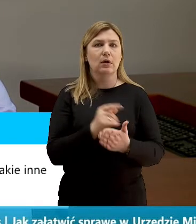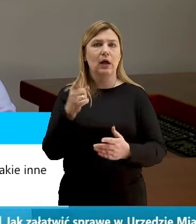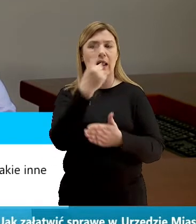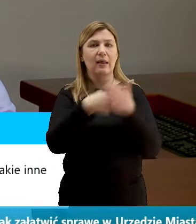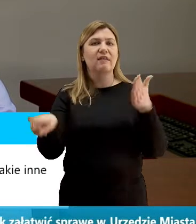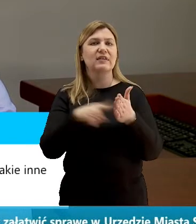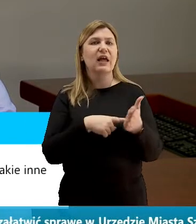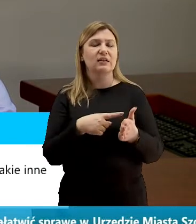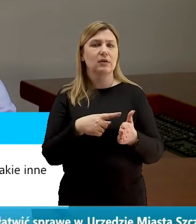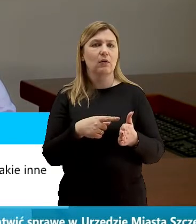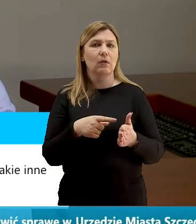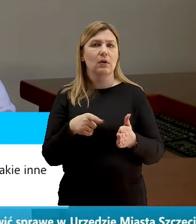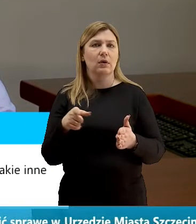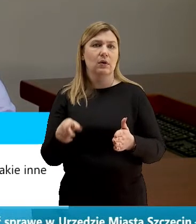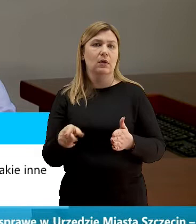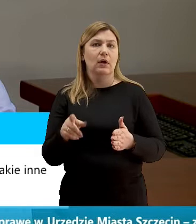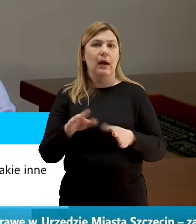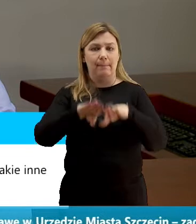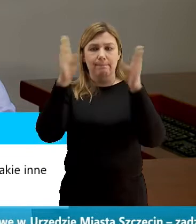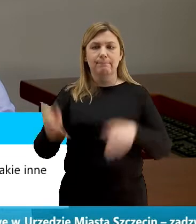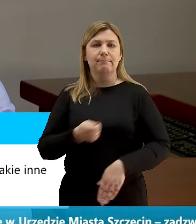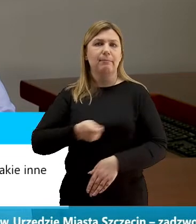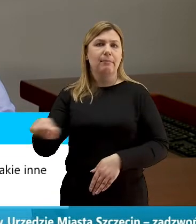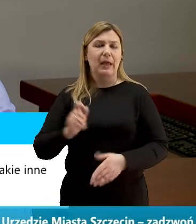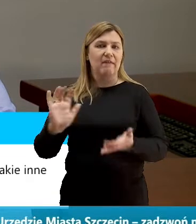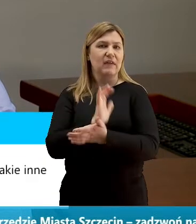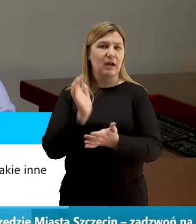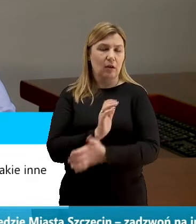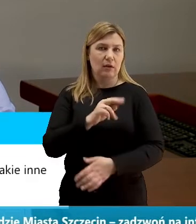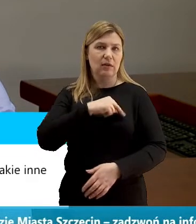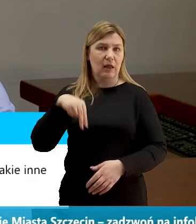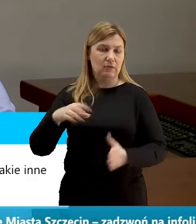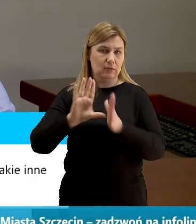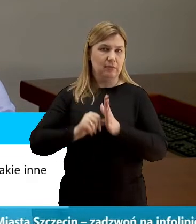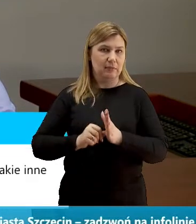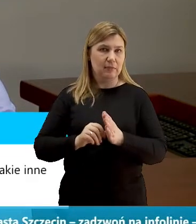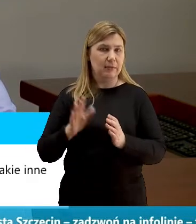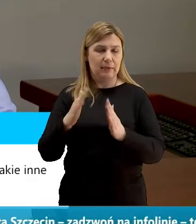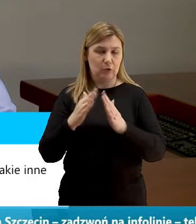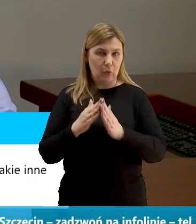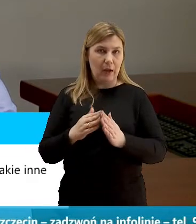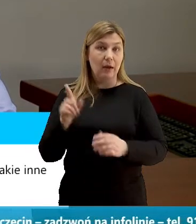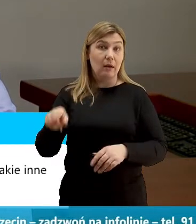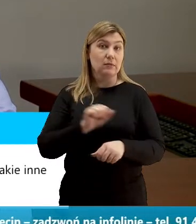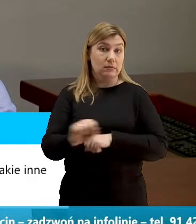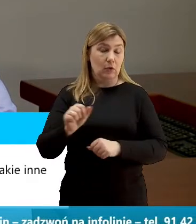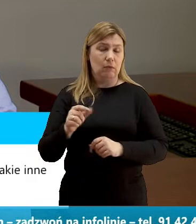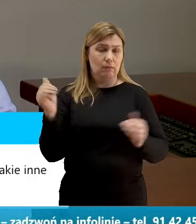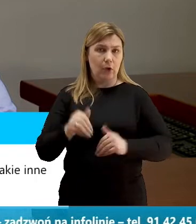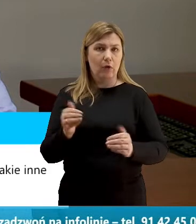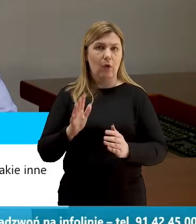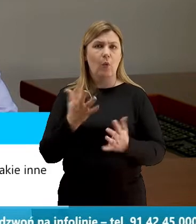pieców węglowych w naszych mieszkaniach. Więc wszędzie tam, gdzie jest to możliwe, upraszczamy